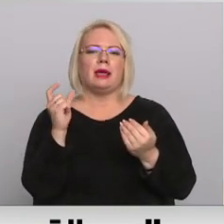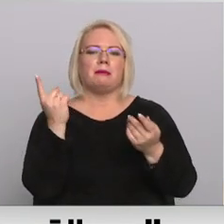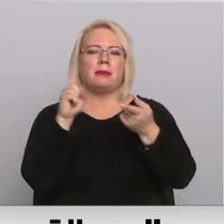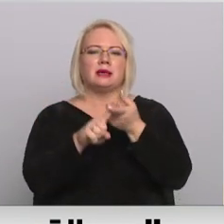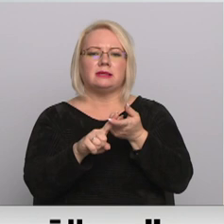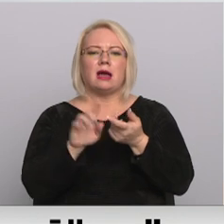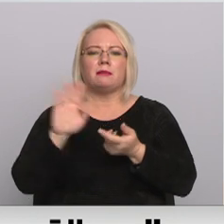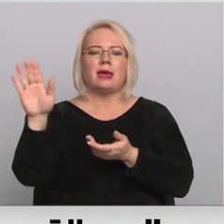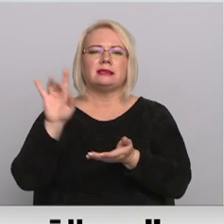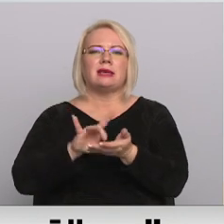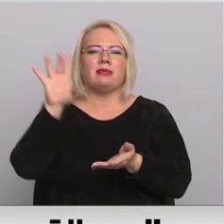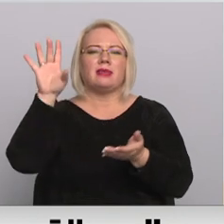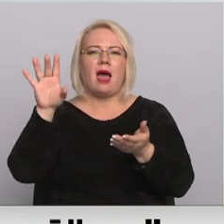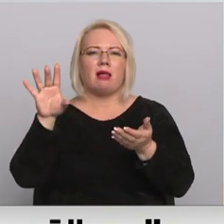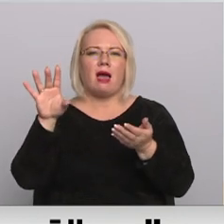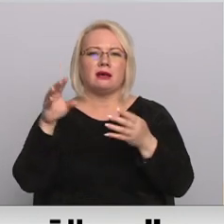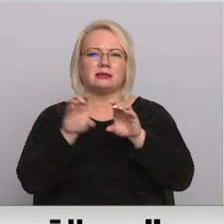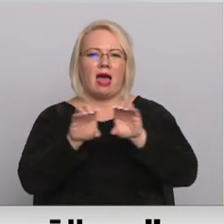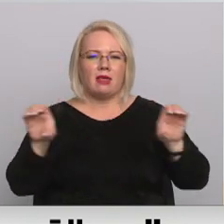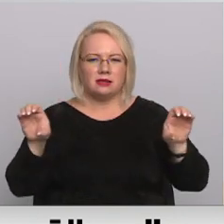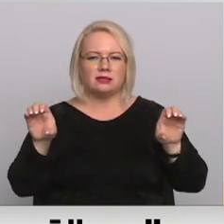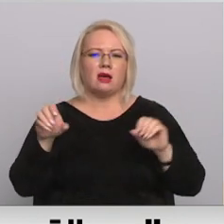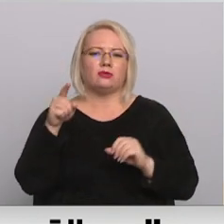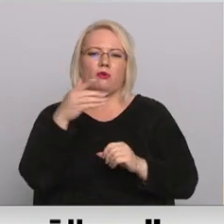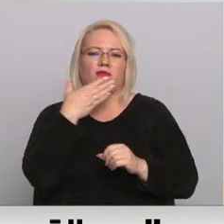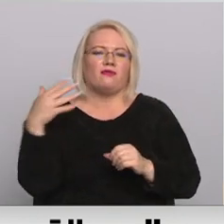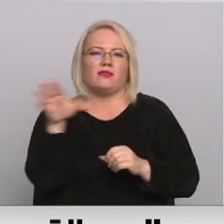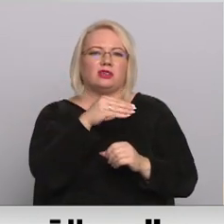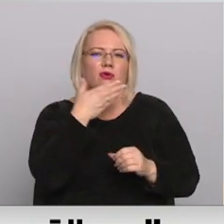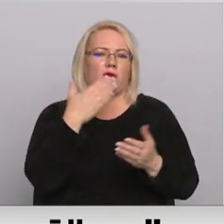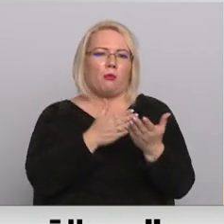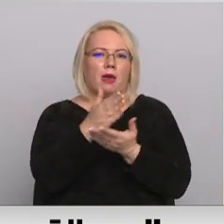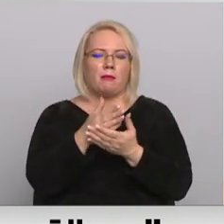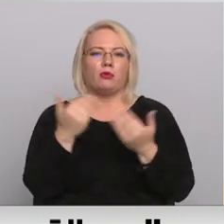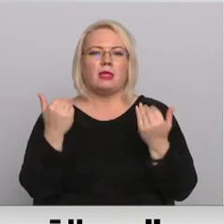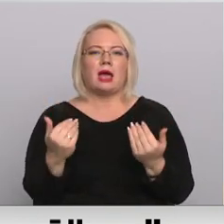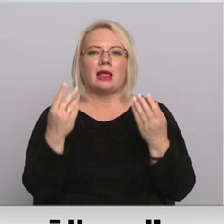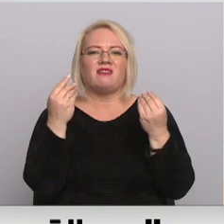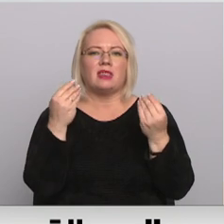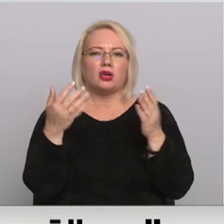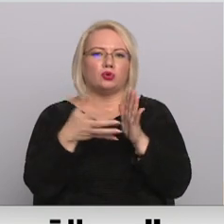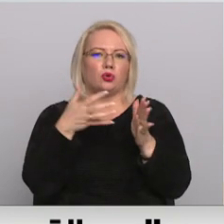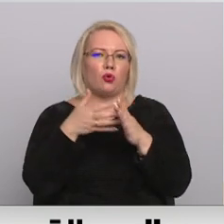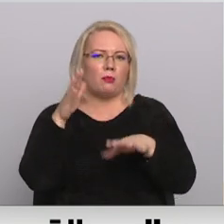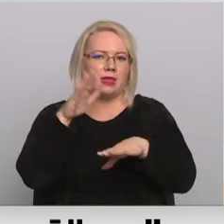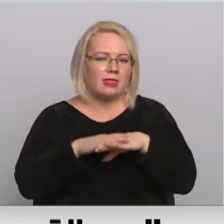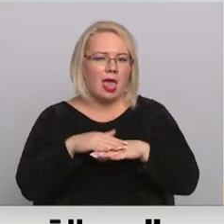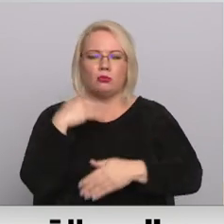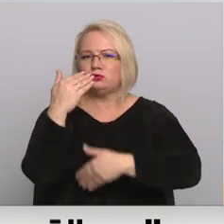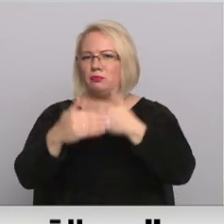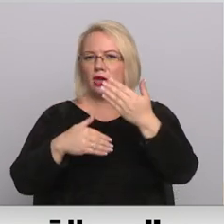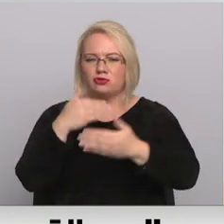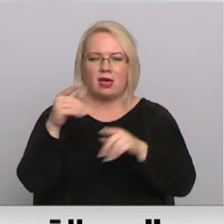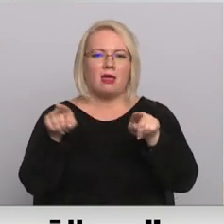pieejami visur. Šobrīd arī finansējuma trūkuma daļ neiet uz priekšā